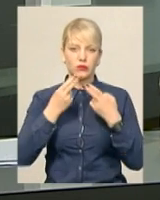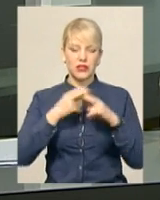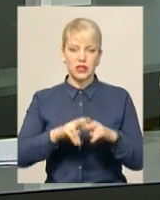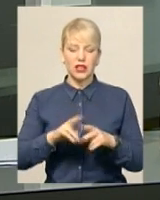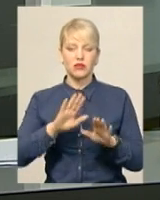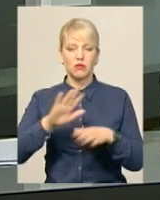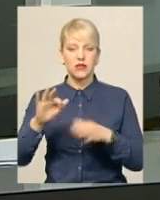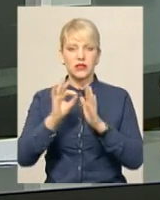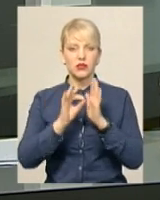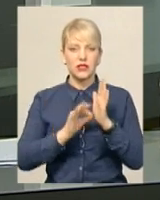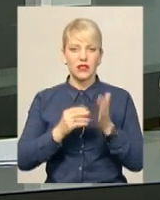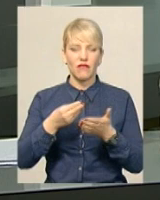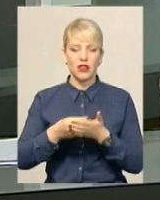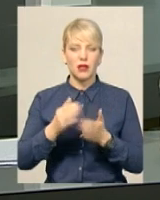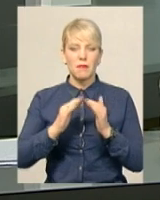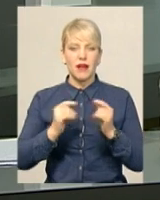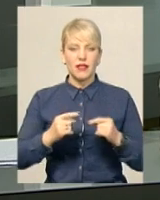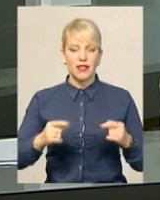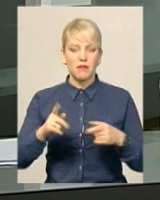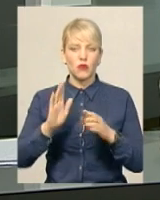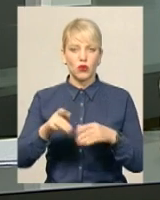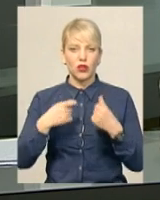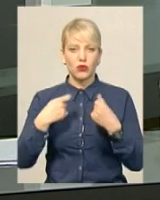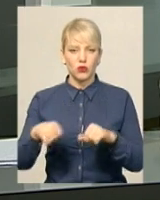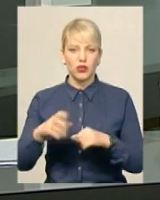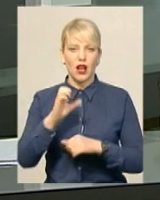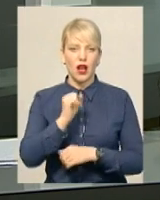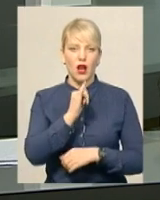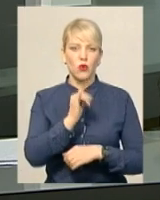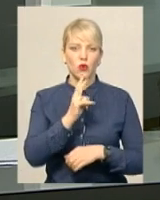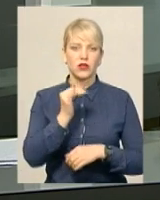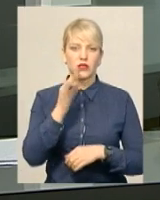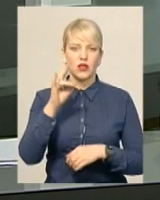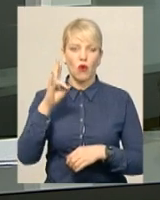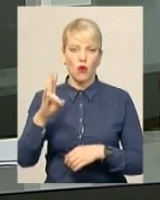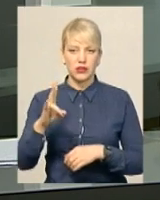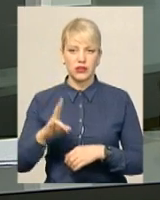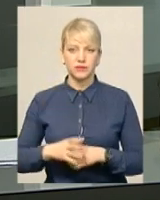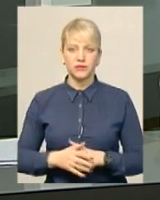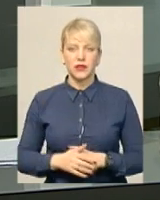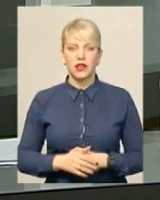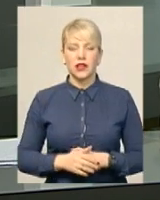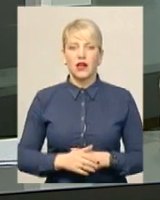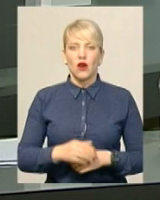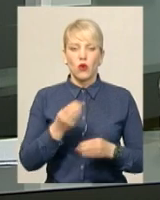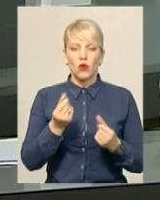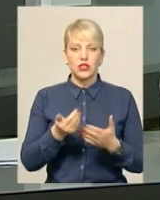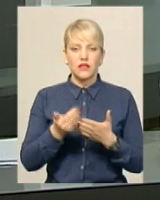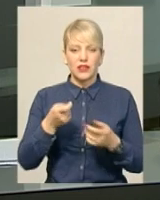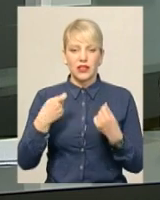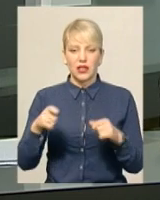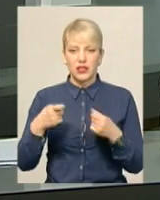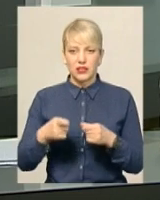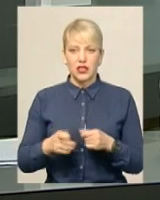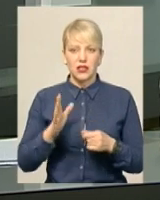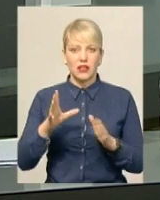Після оцінки вартості майна їх продадуть на аукціонах, повідомляють в обласному управлінні Державної виконавчої служби. Кошти від реалізації